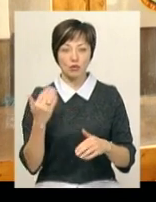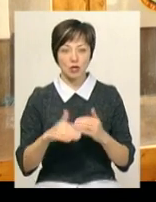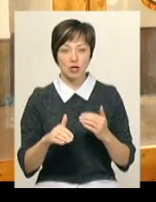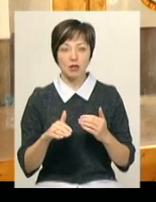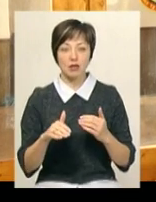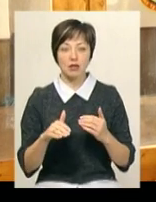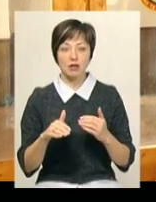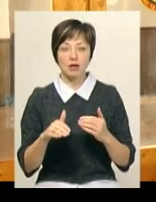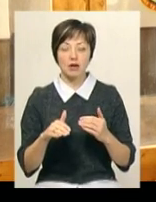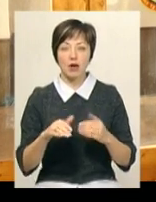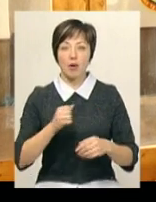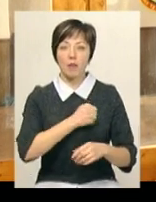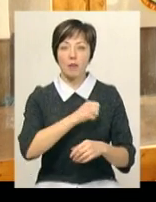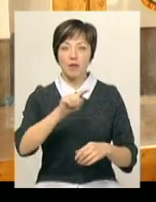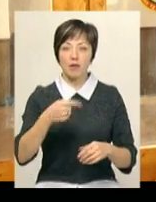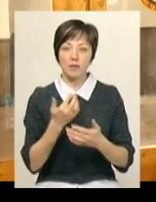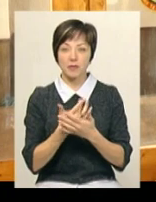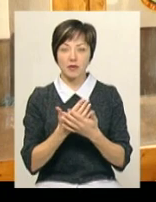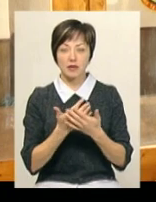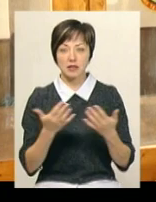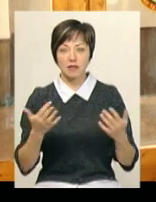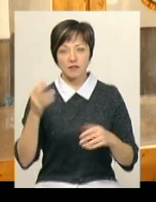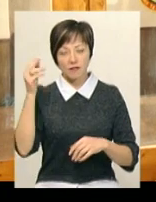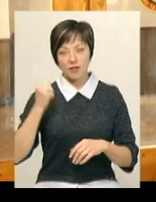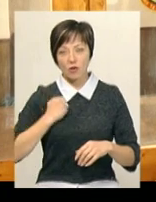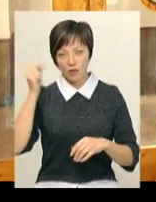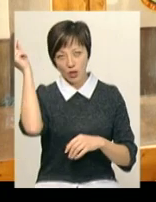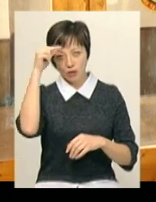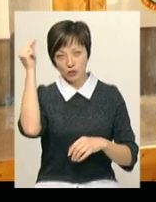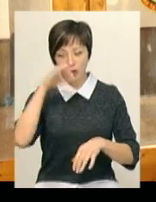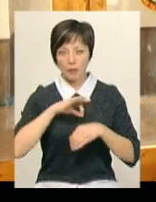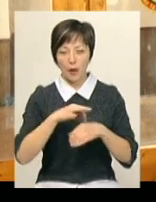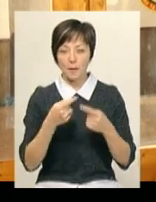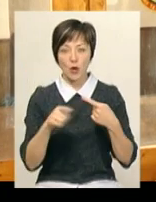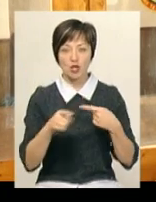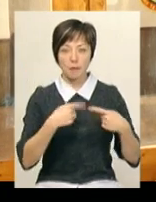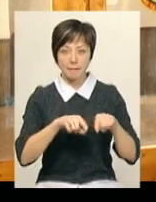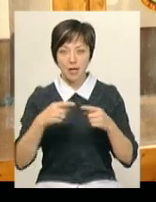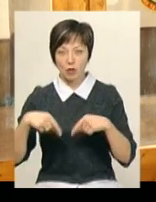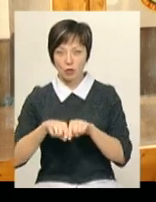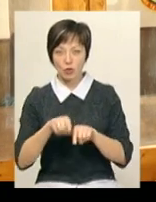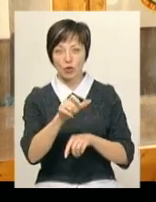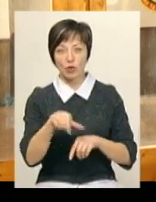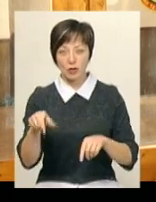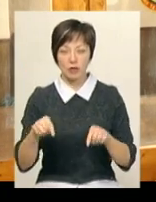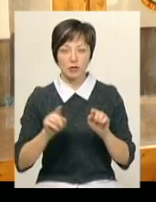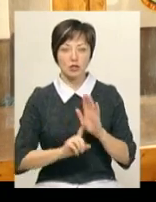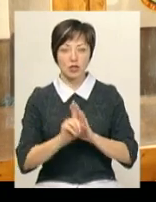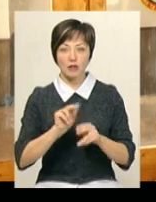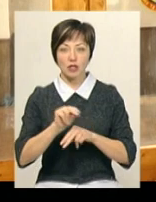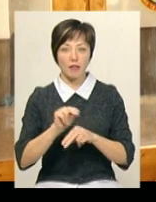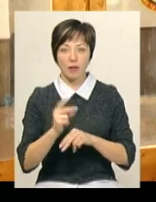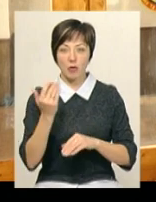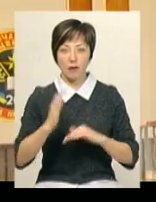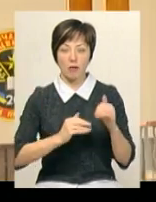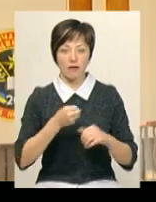мобілізувалися по інших військових навчаннях проводили, по інших підрозділах. Людей знову починають вчити не по